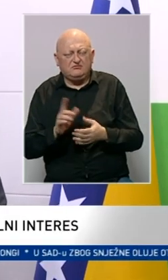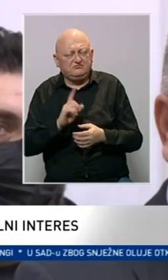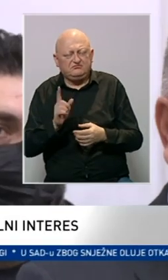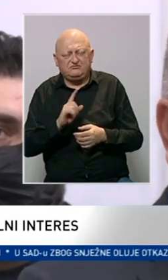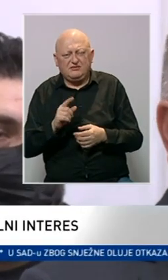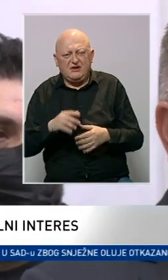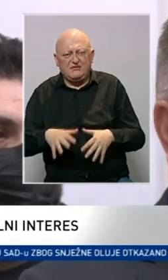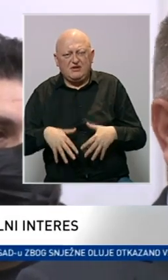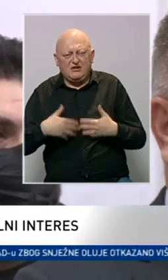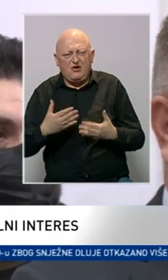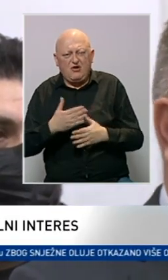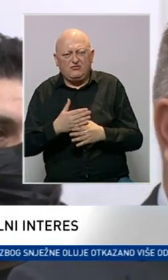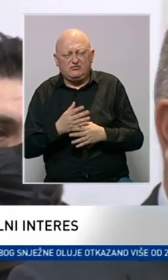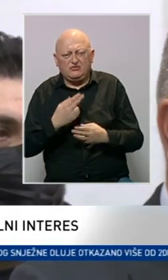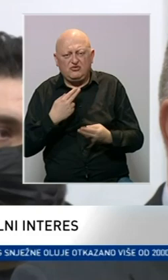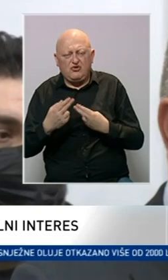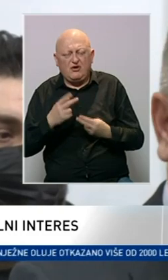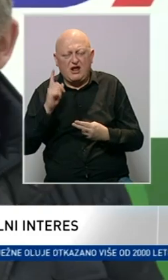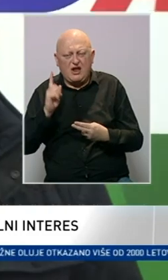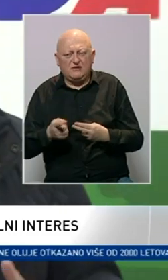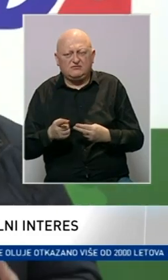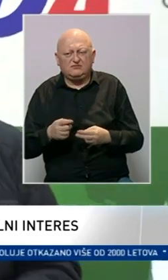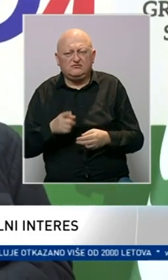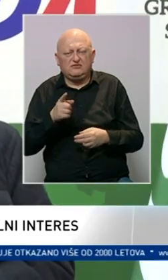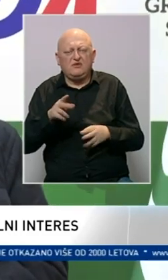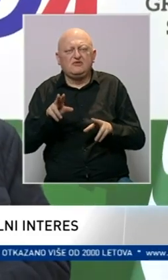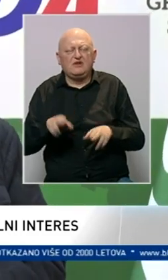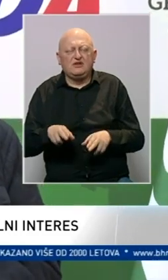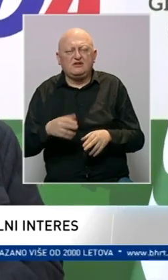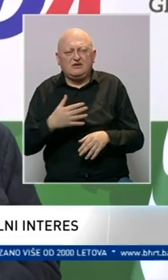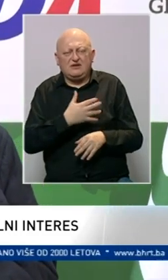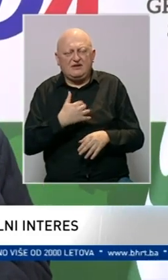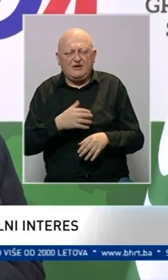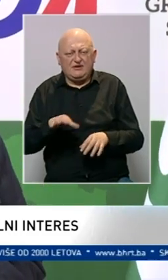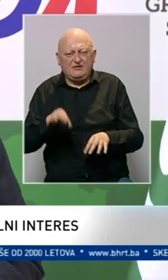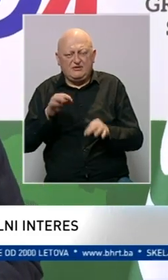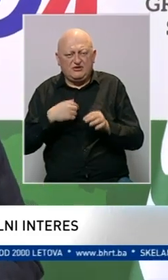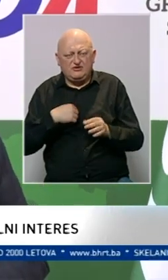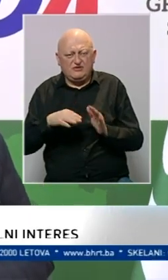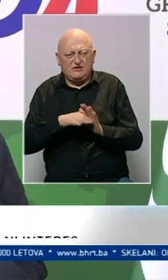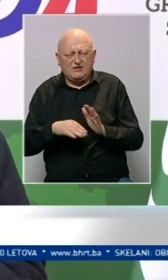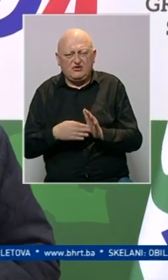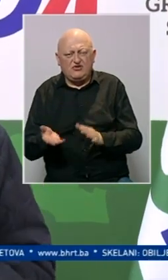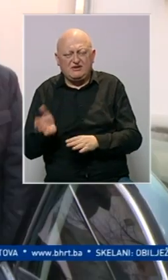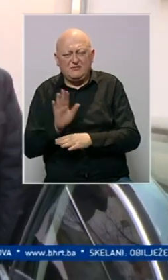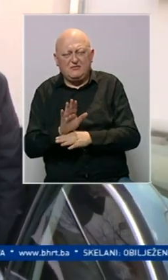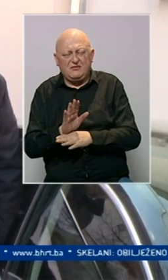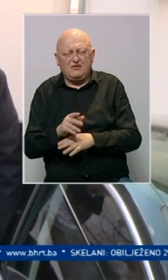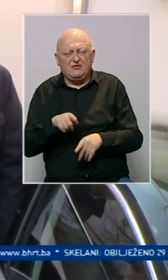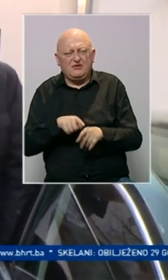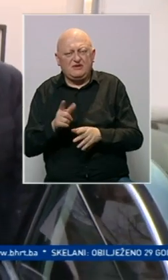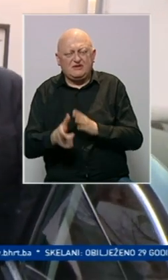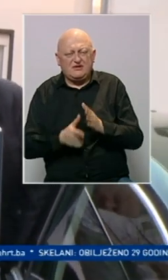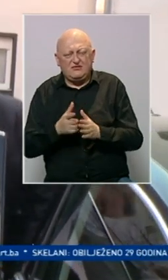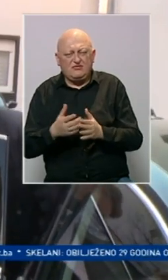startni optimizam. Kompromis je kaže neophodan, ali da bi se omogućilo da Hrvati biraju svoje legitimne političke predstavnike, i s to